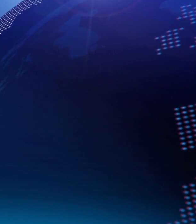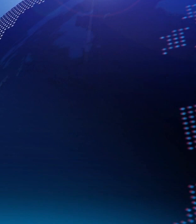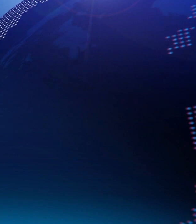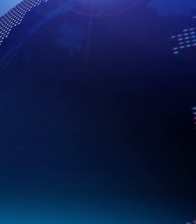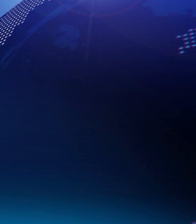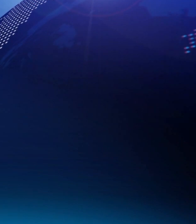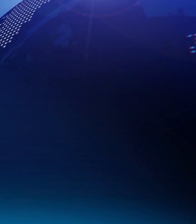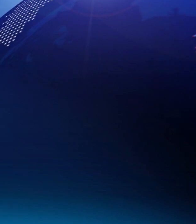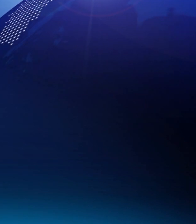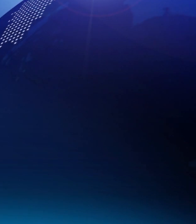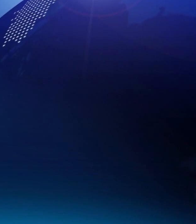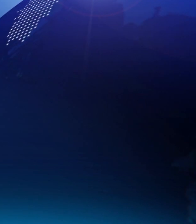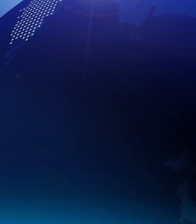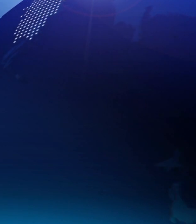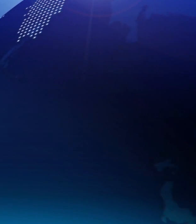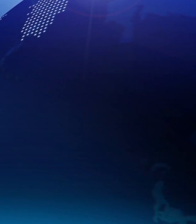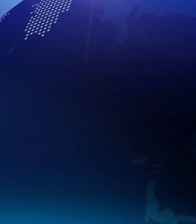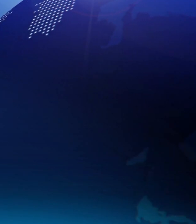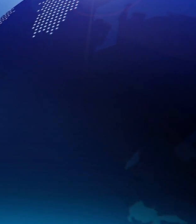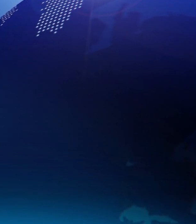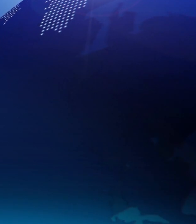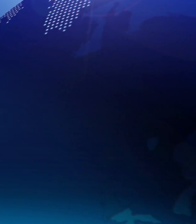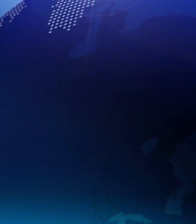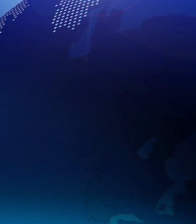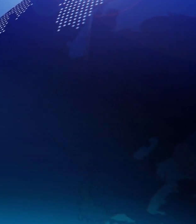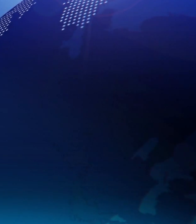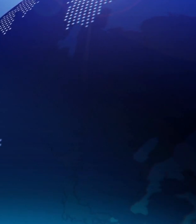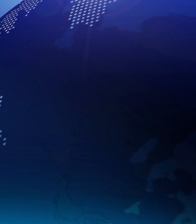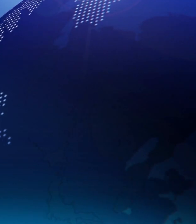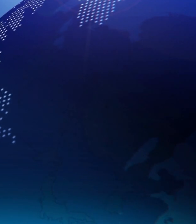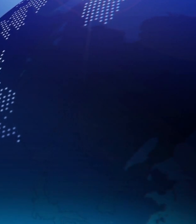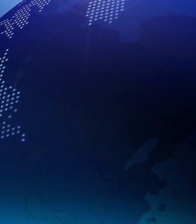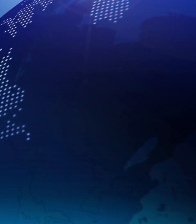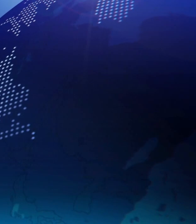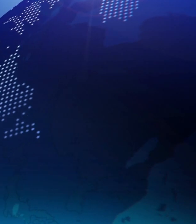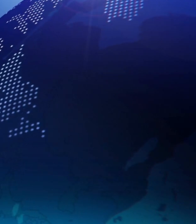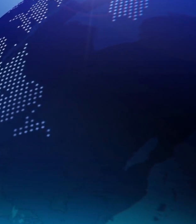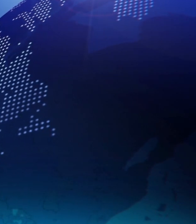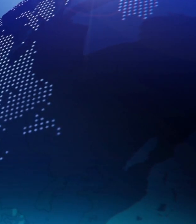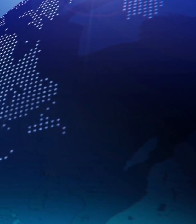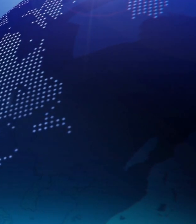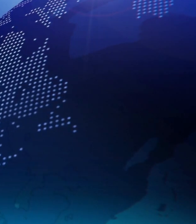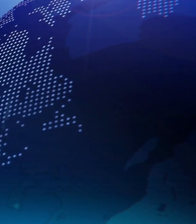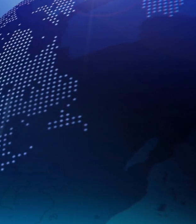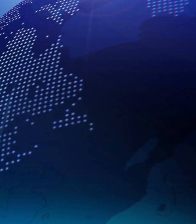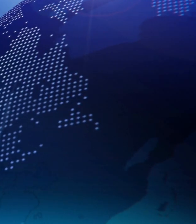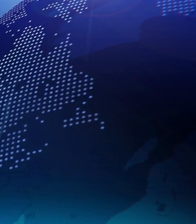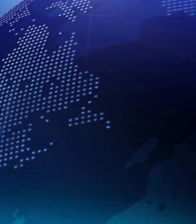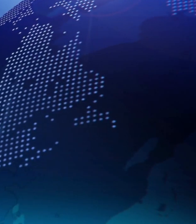Hvala vam na prijatelj. Hvala vam na pažnji prijatelj.